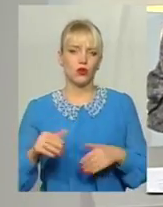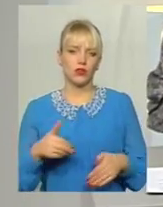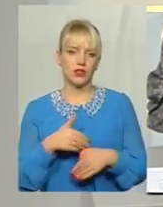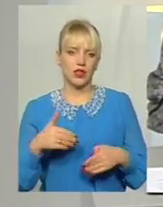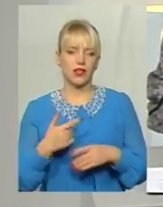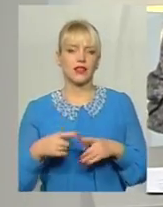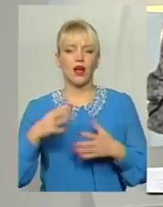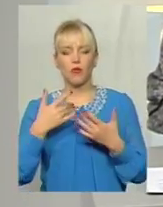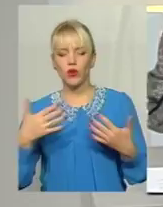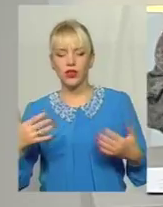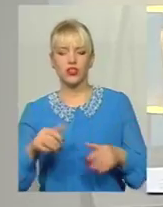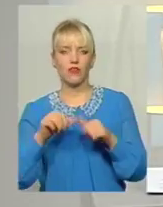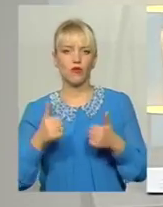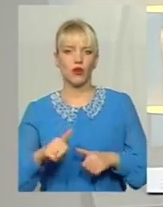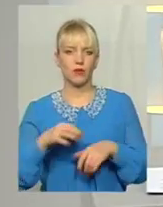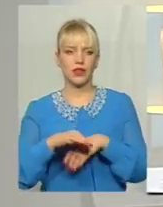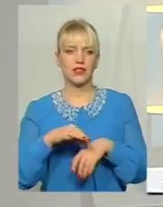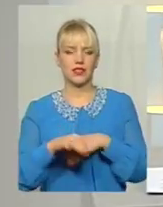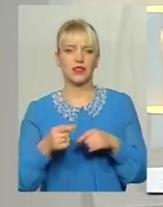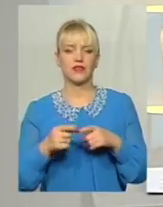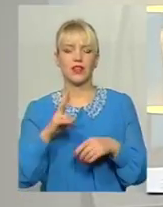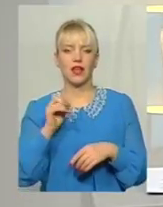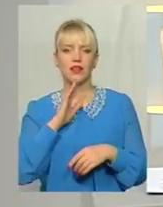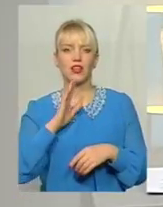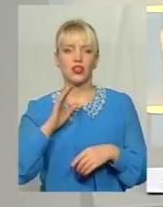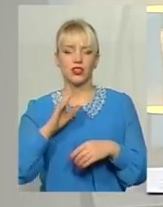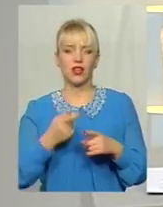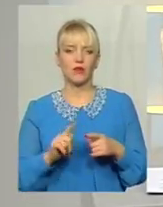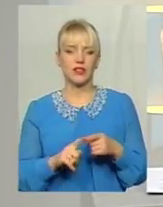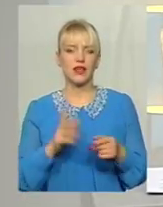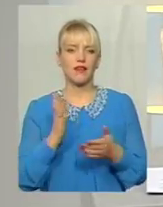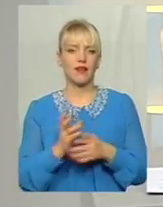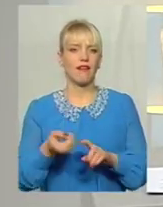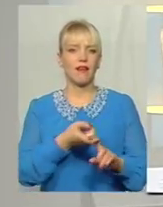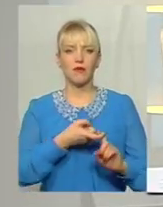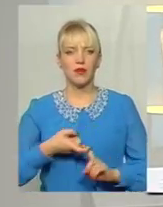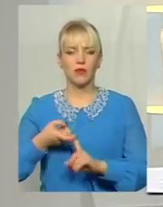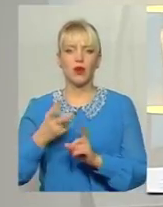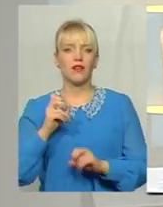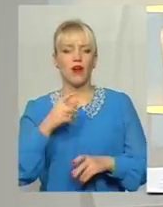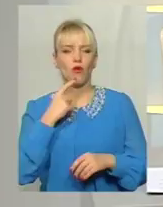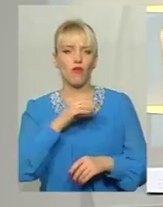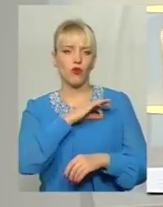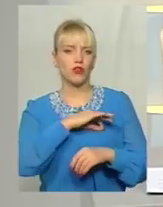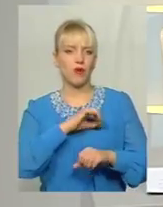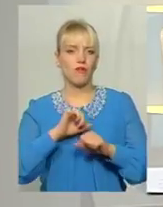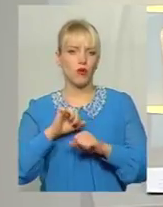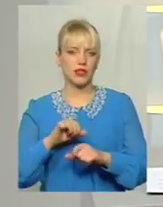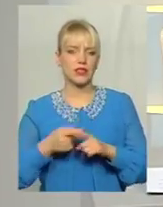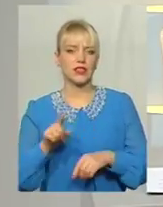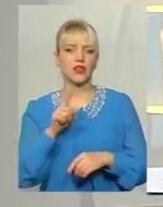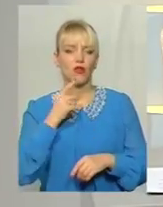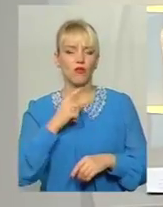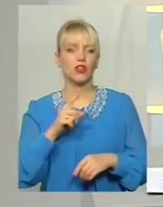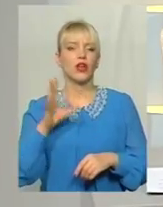її життя Насильство над жінками стало по суті епідемією, стверджують правозахисники Вони ж наголошують, що